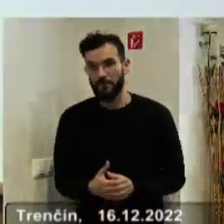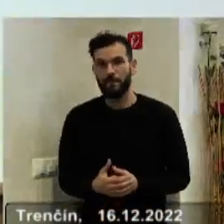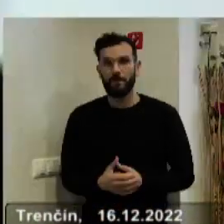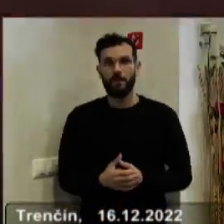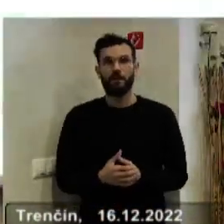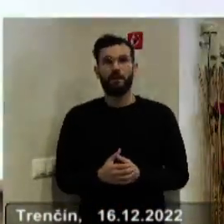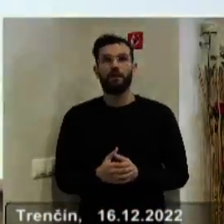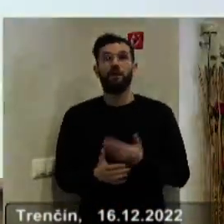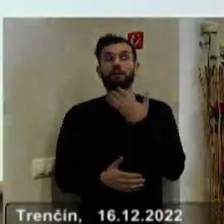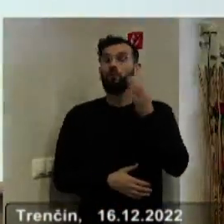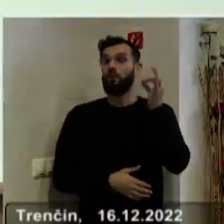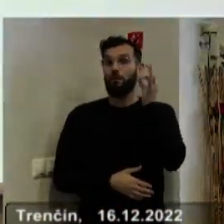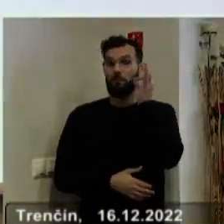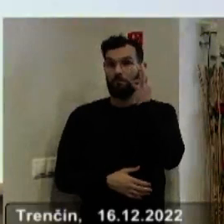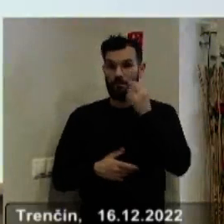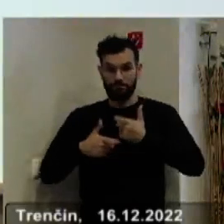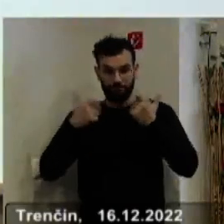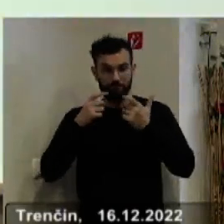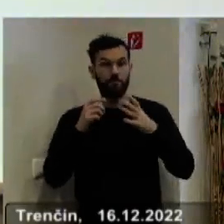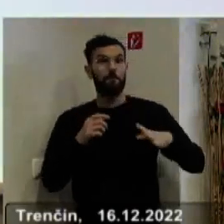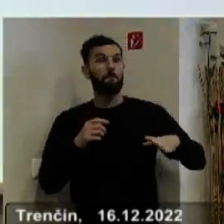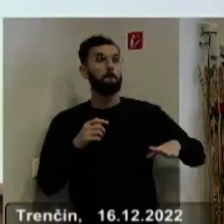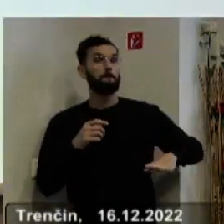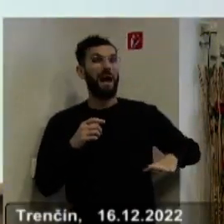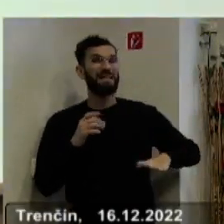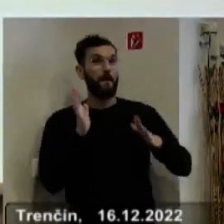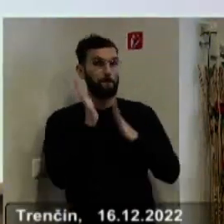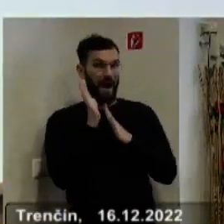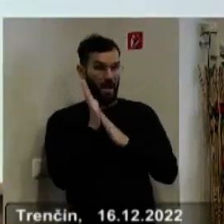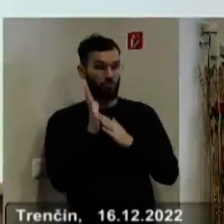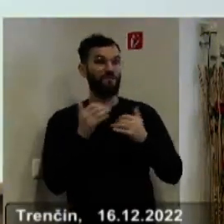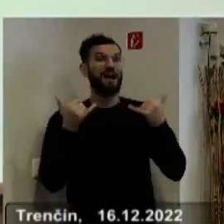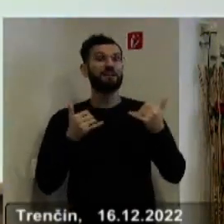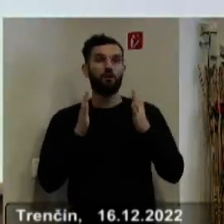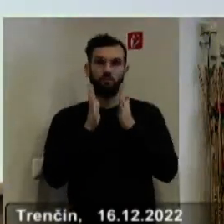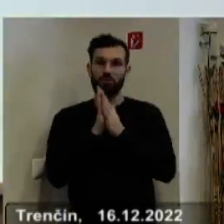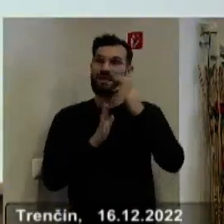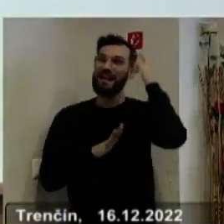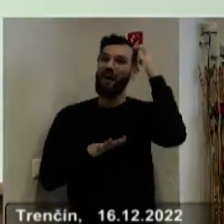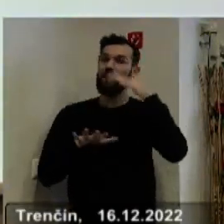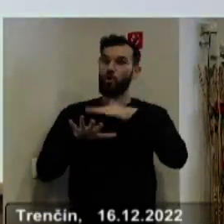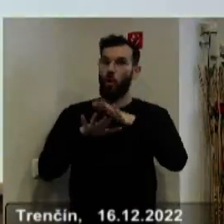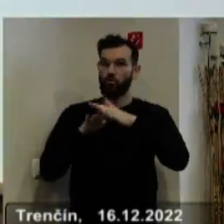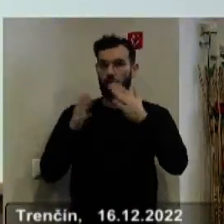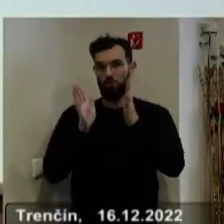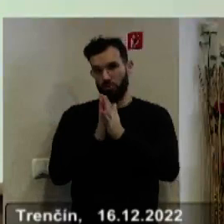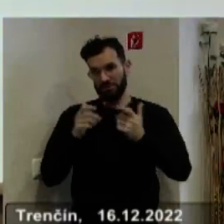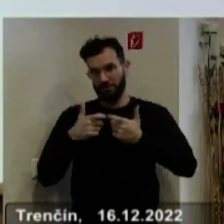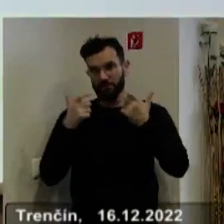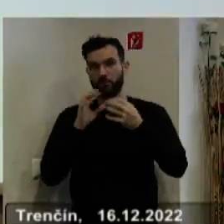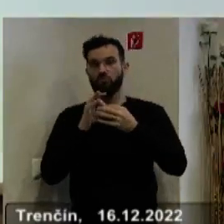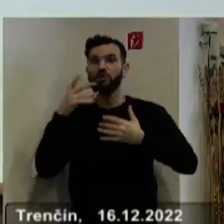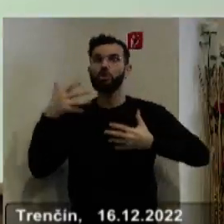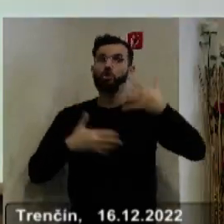materiálu, samotného materiálu, návrhu rozpočtu pani Malecovej a poprosím teda o stanovisko pána hlavného kontrolu a nech sa páči k rozpočtu.